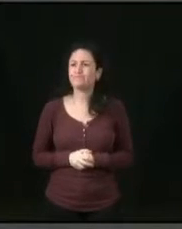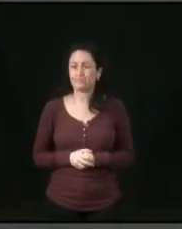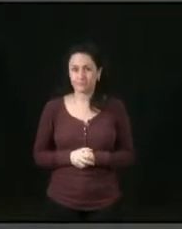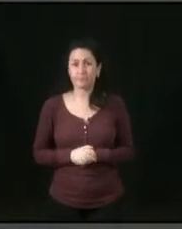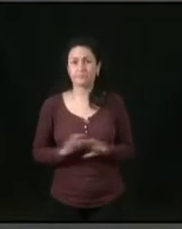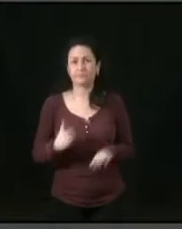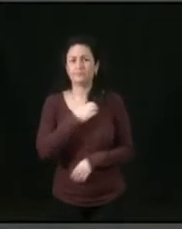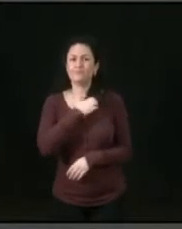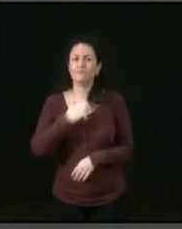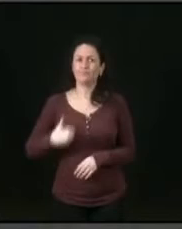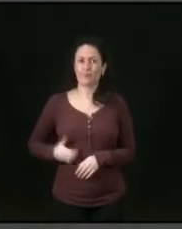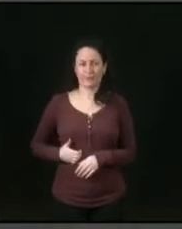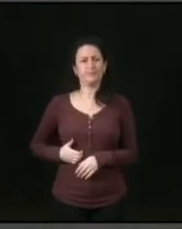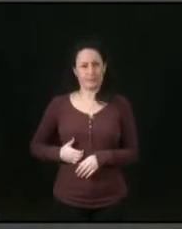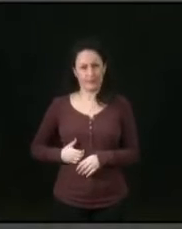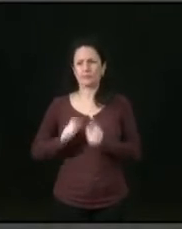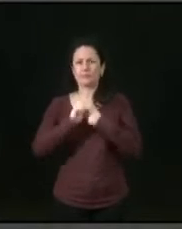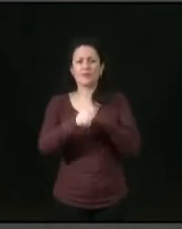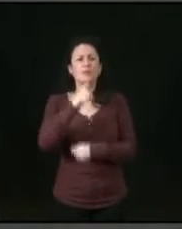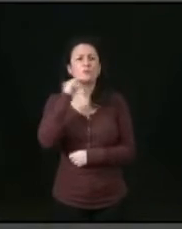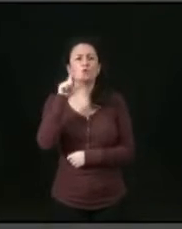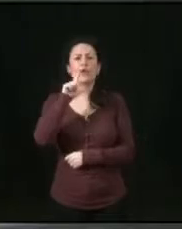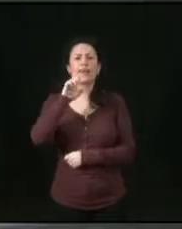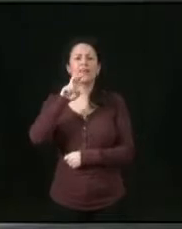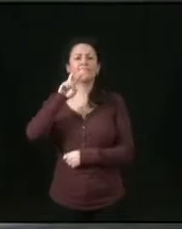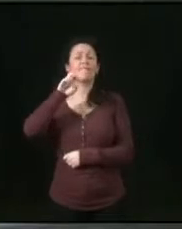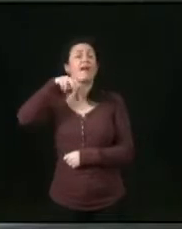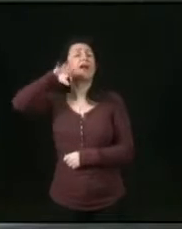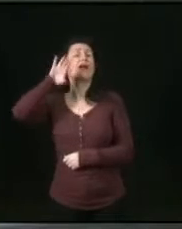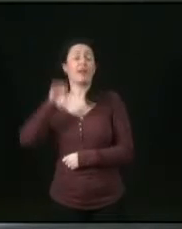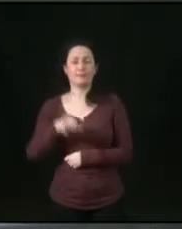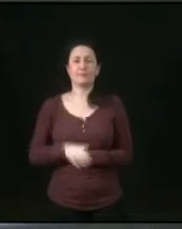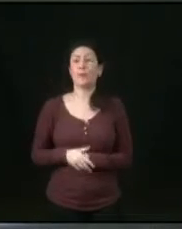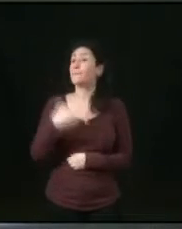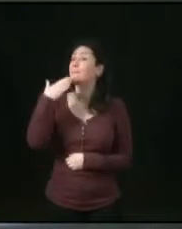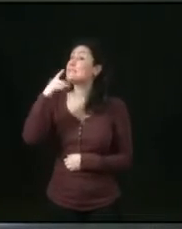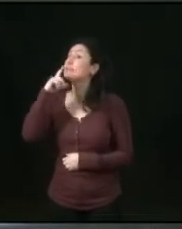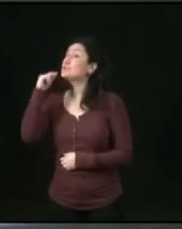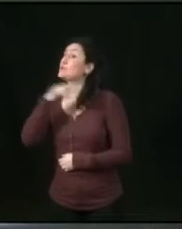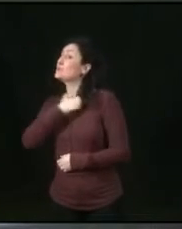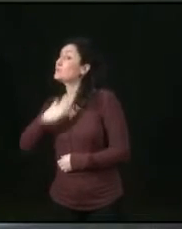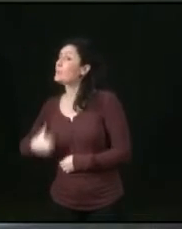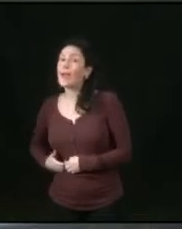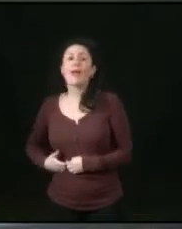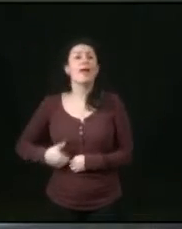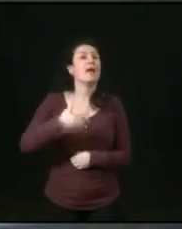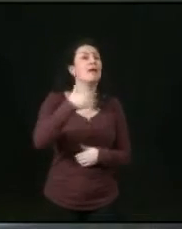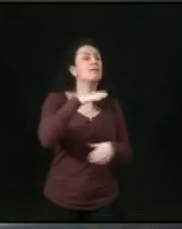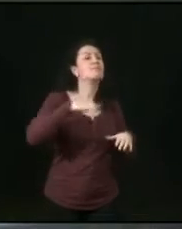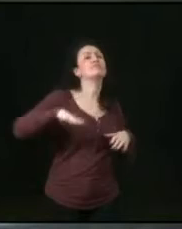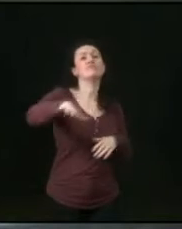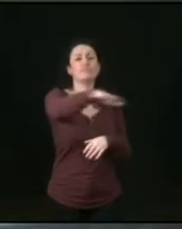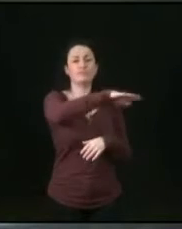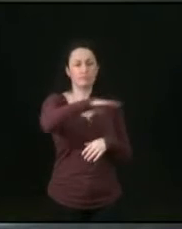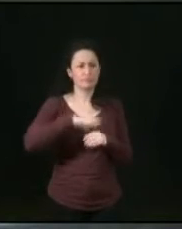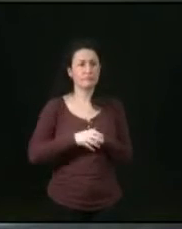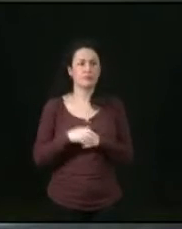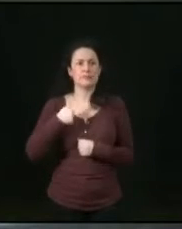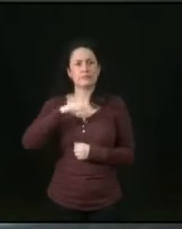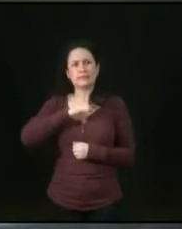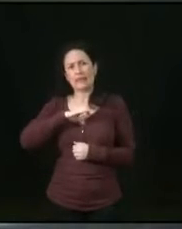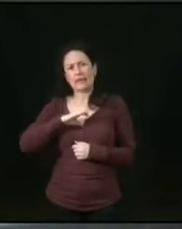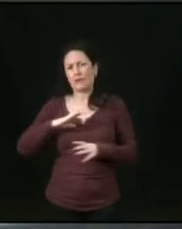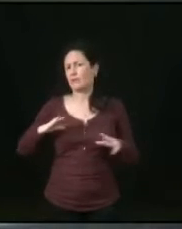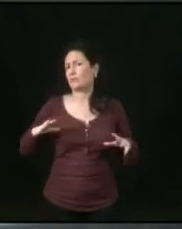Monsieur Lévesque. Merci, monsieur le maire. Chers collègues, je vais essayer d'être assez concis, assez court, malgré le fait que